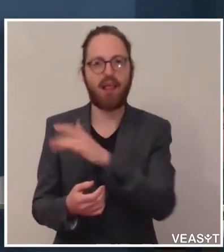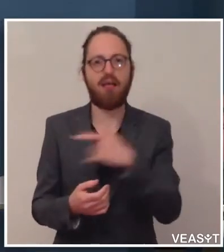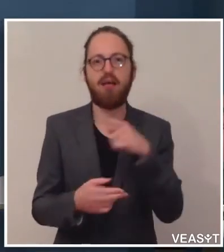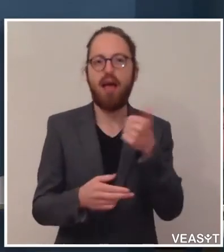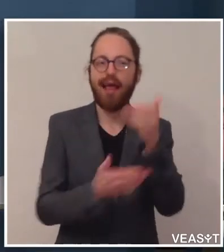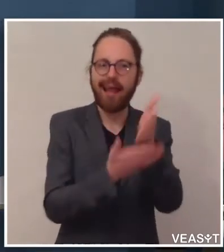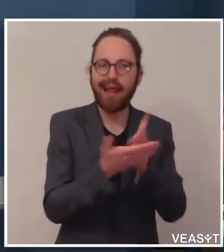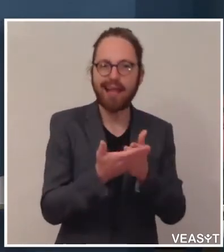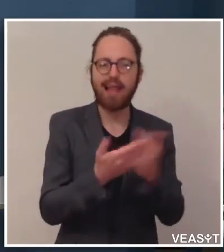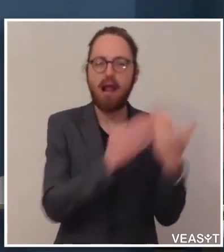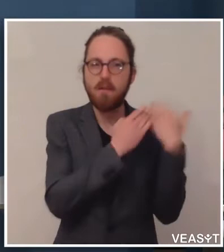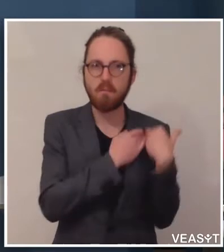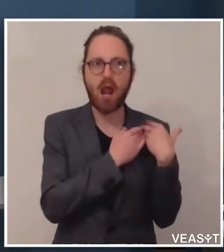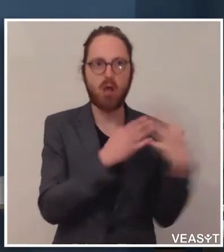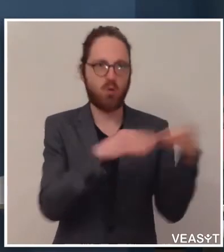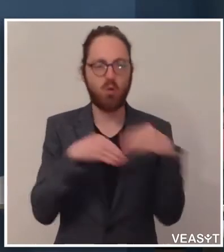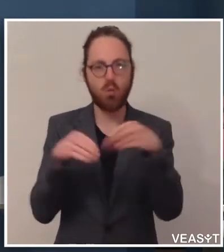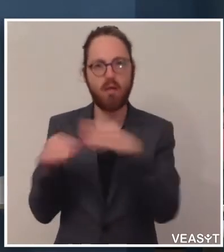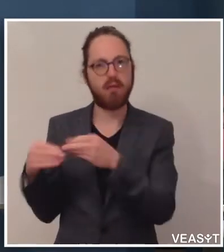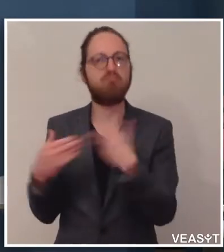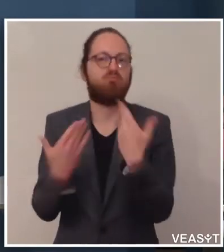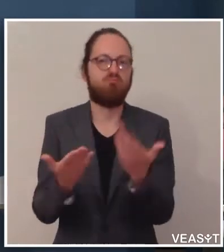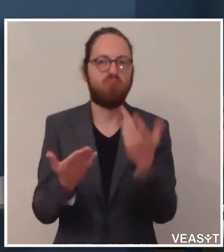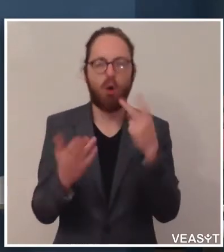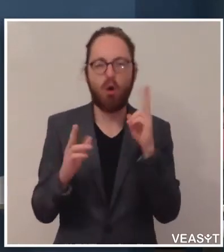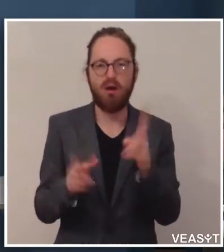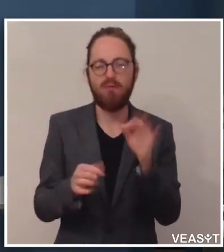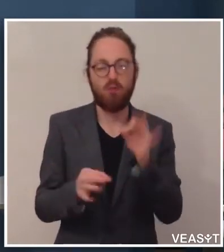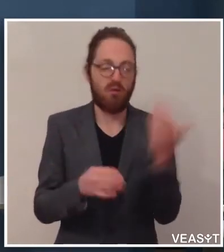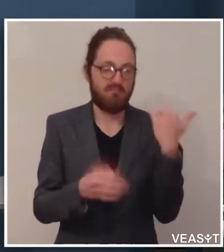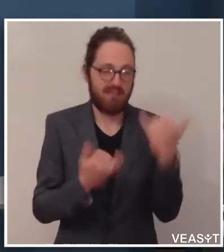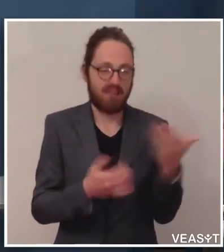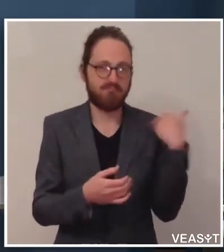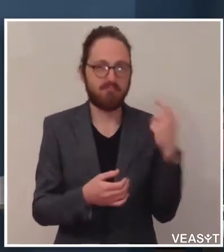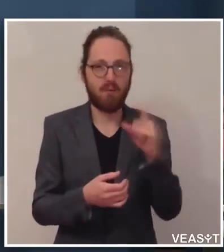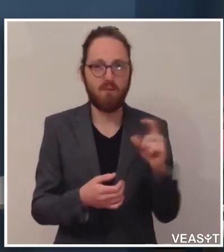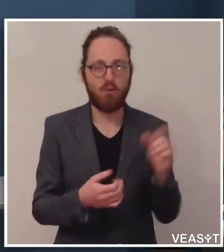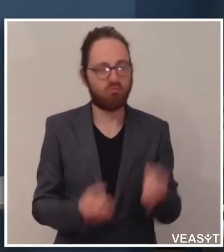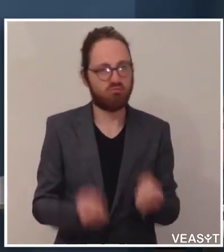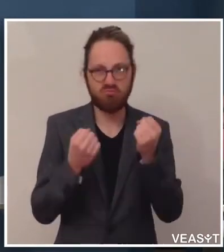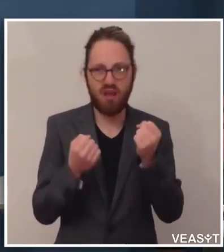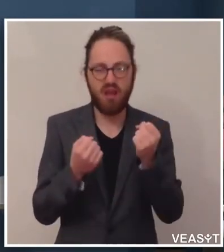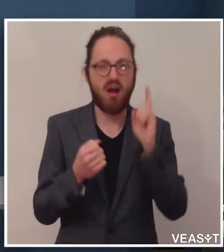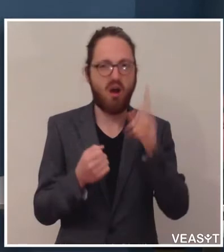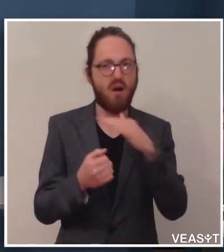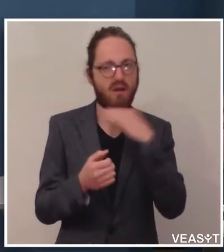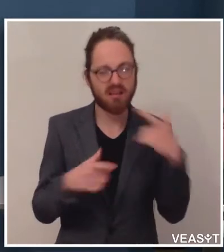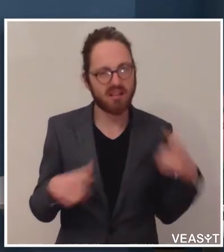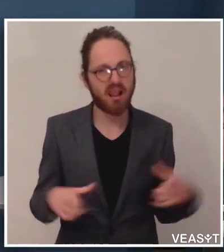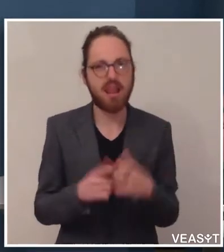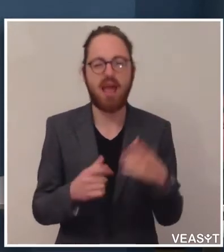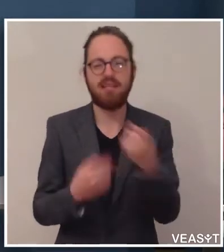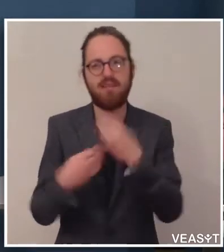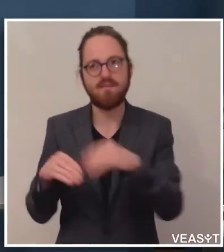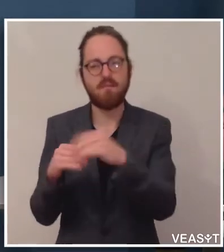Ich glaube, das gemeinsame Ziel ist es, nach diesen schwierigen Wochen, wo Unheimliches geleistet wurde in den Familien, die Familien